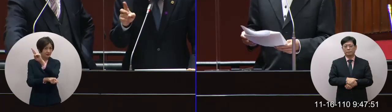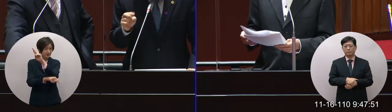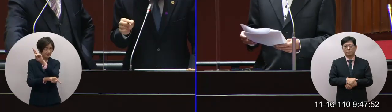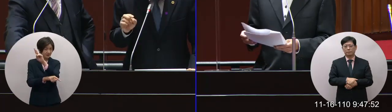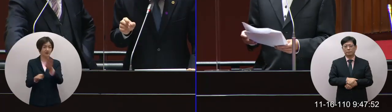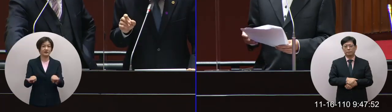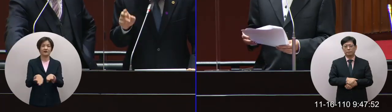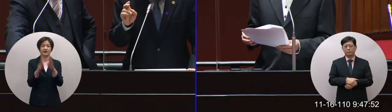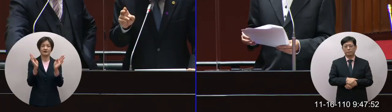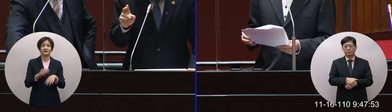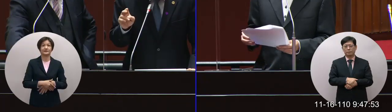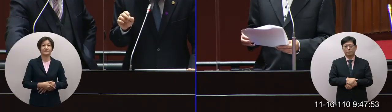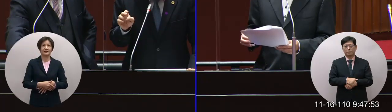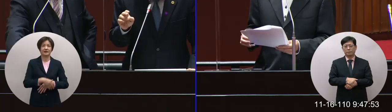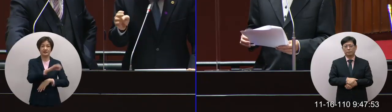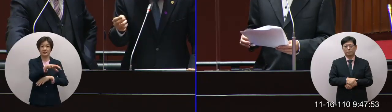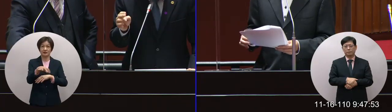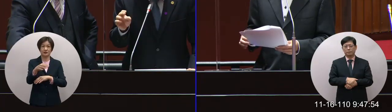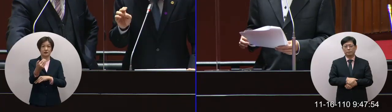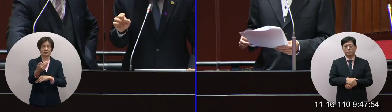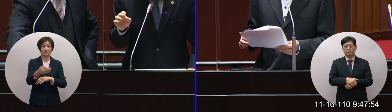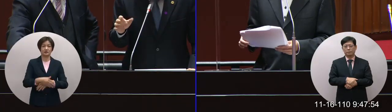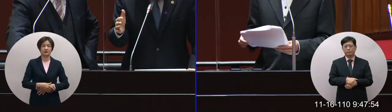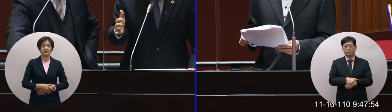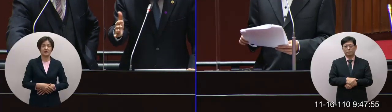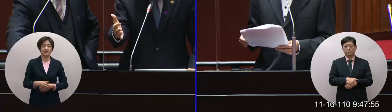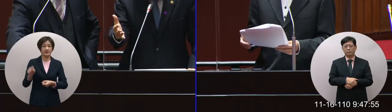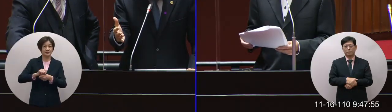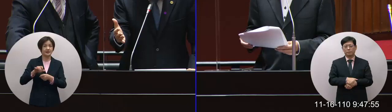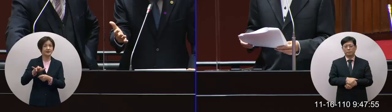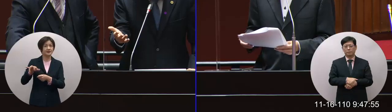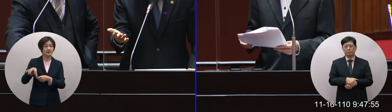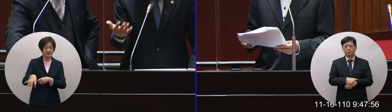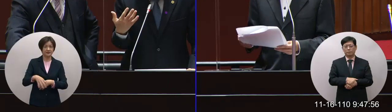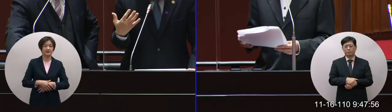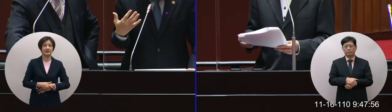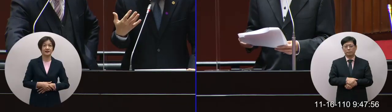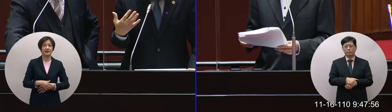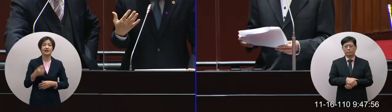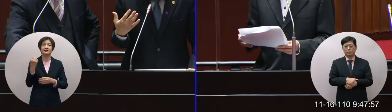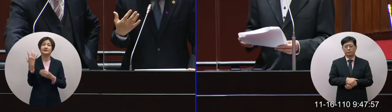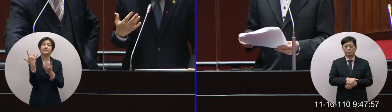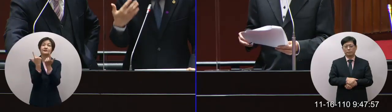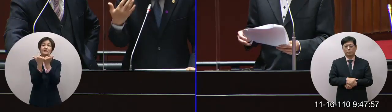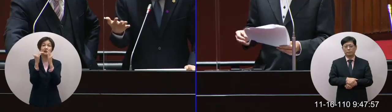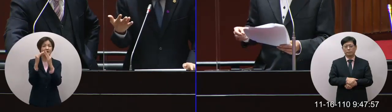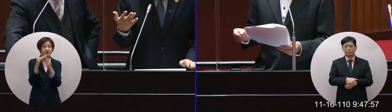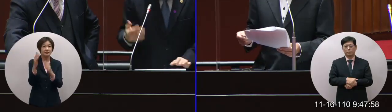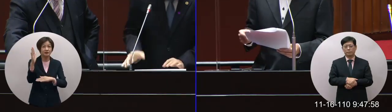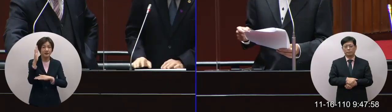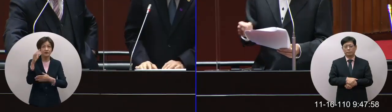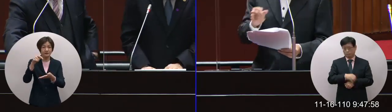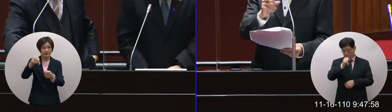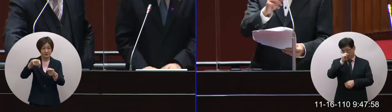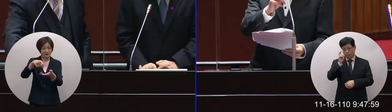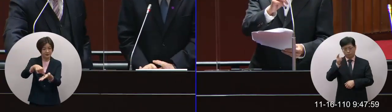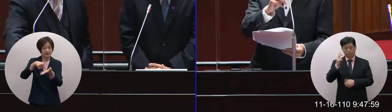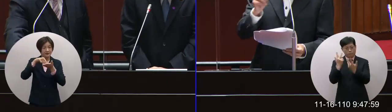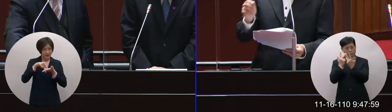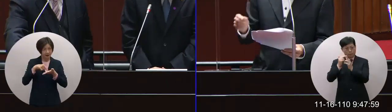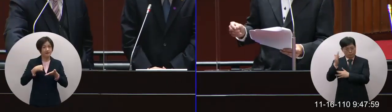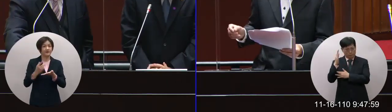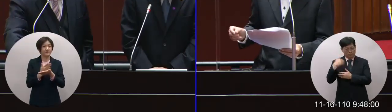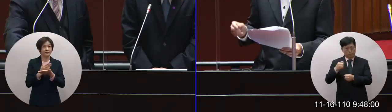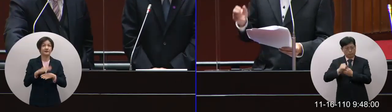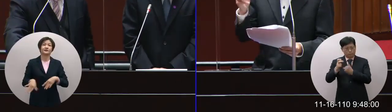那現在有九個車站如果要加機場站就請那個新北市政府提出修正計畫那我們會支持我們會請新北